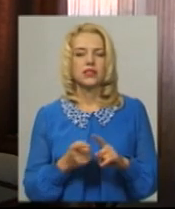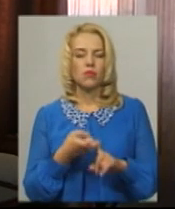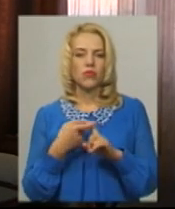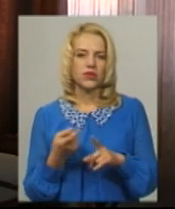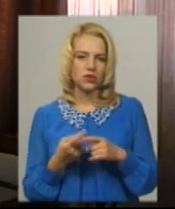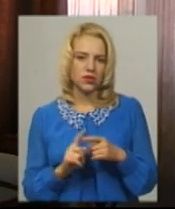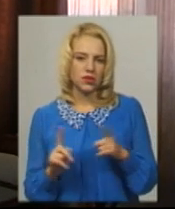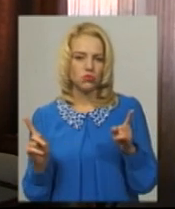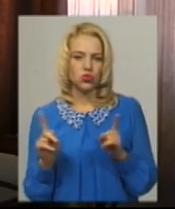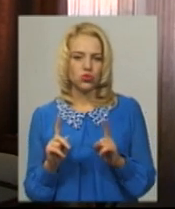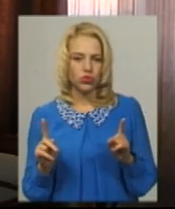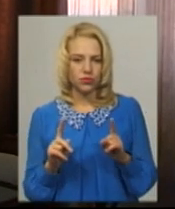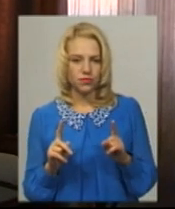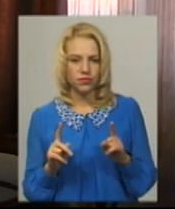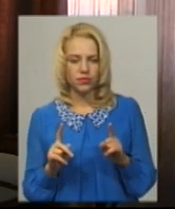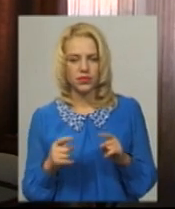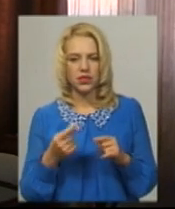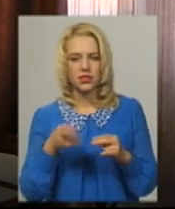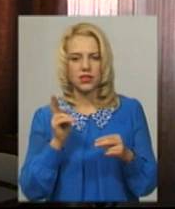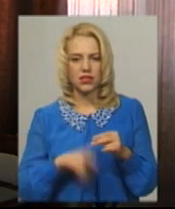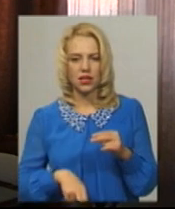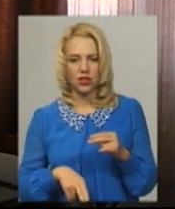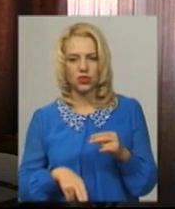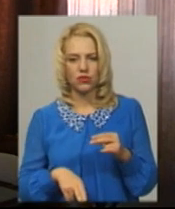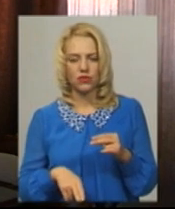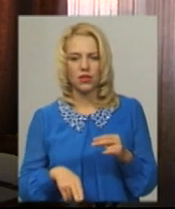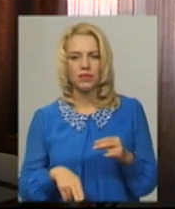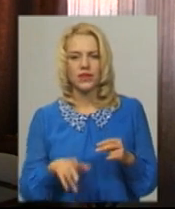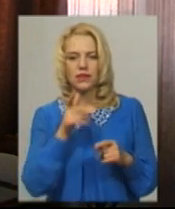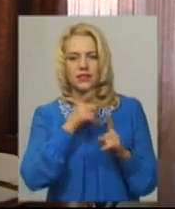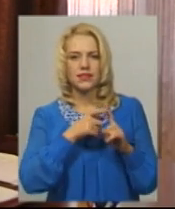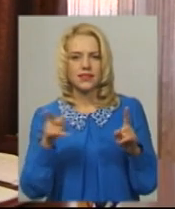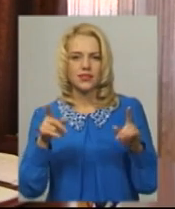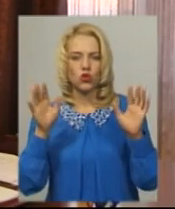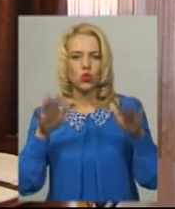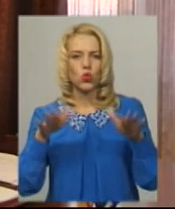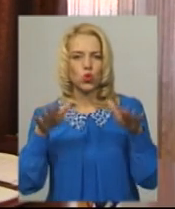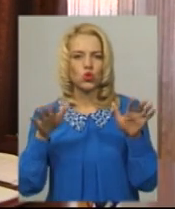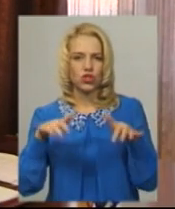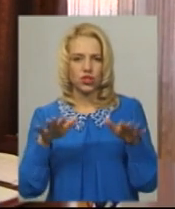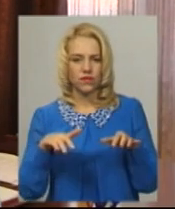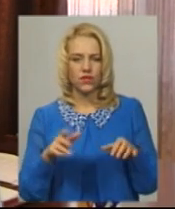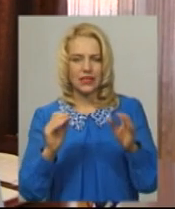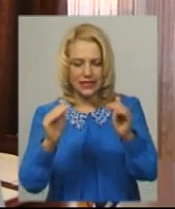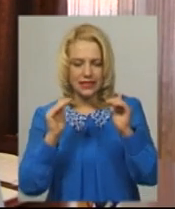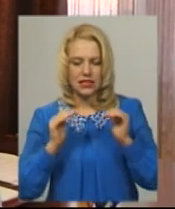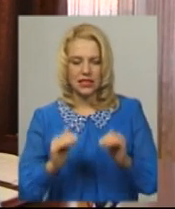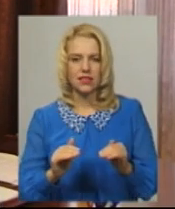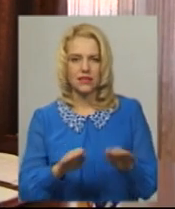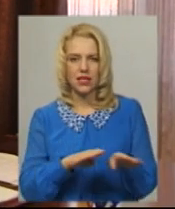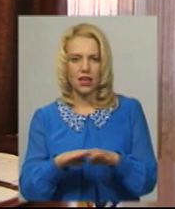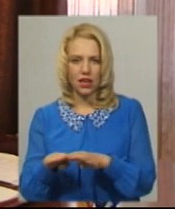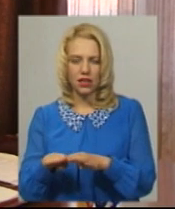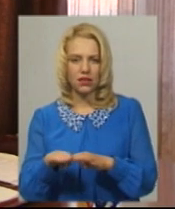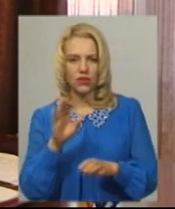тим, що закінчився сезон дождів і знизився різко рівень води в річці Хумори.